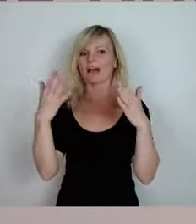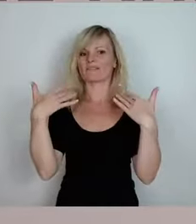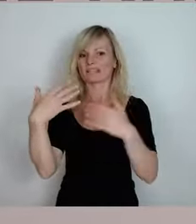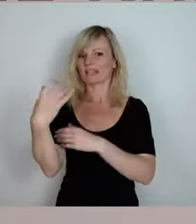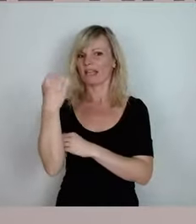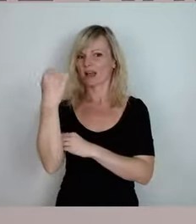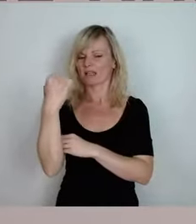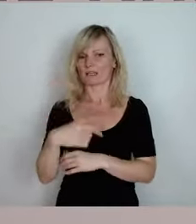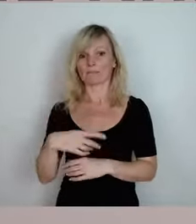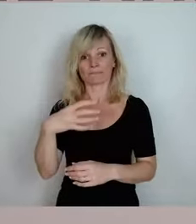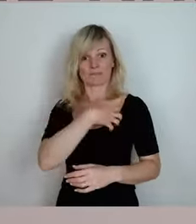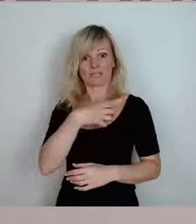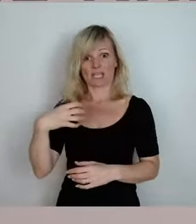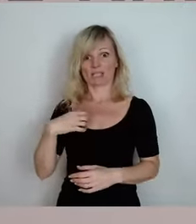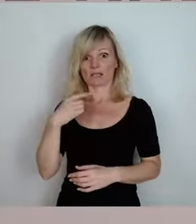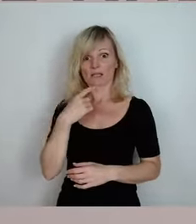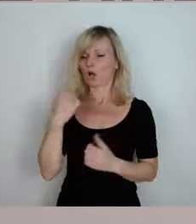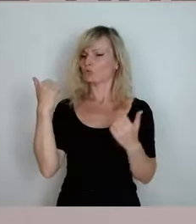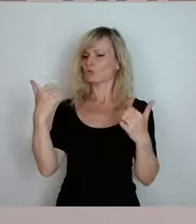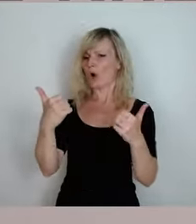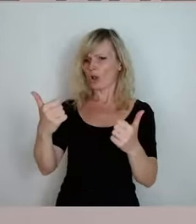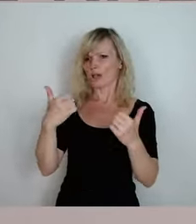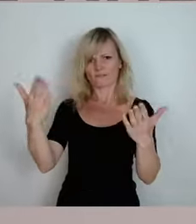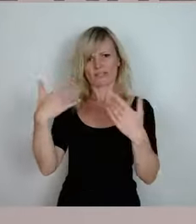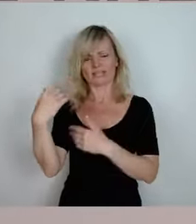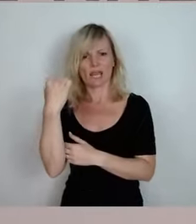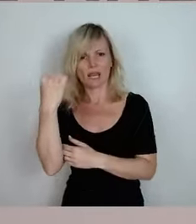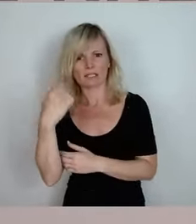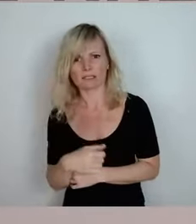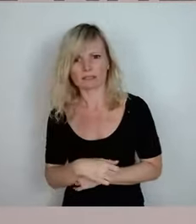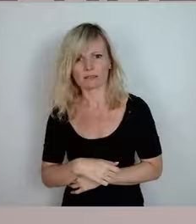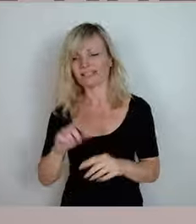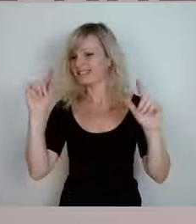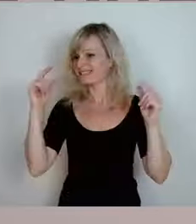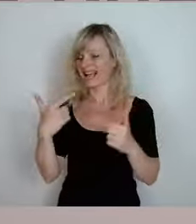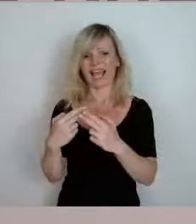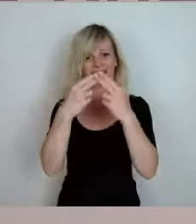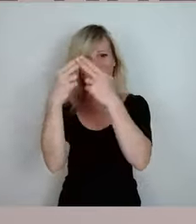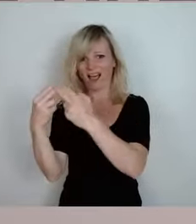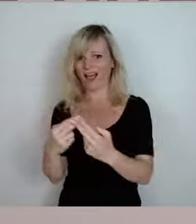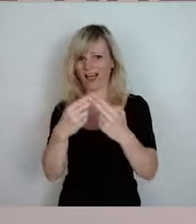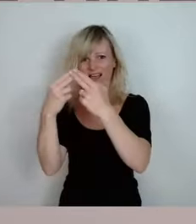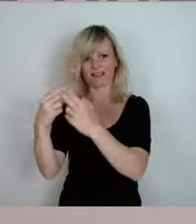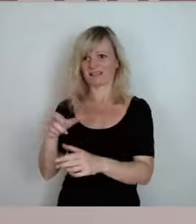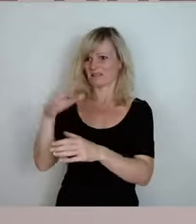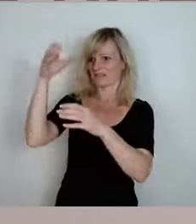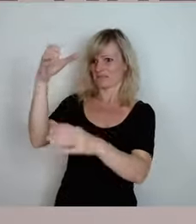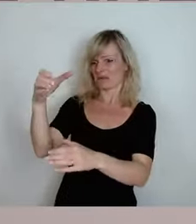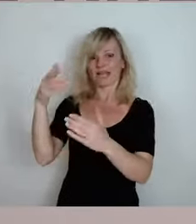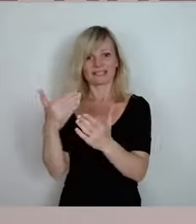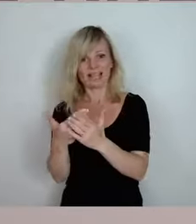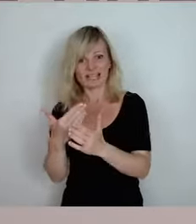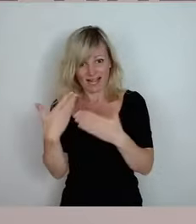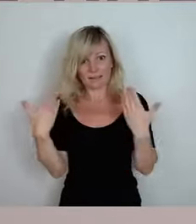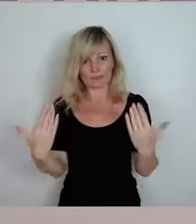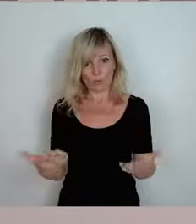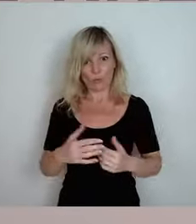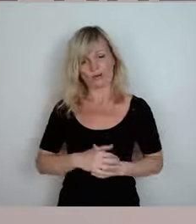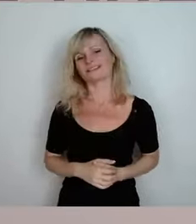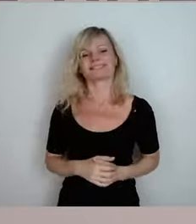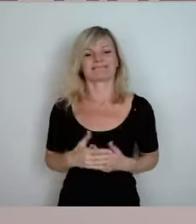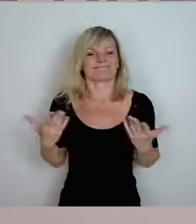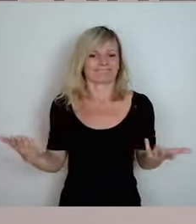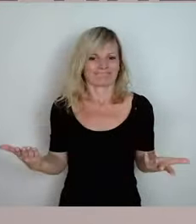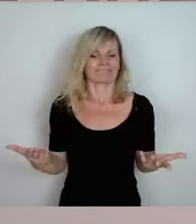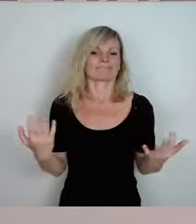finden Windenergie total klasse. Die haben auch kein einziges Windrad und deswegen ist das so. Und solche Dinge brauchen